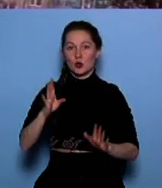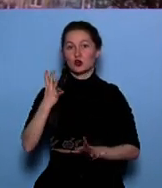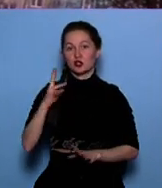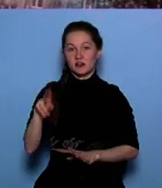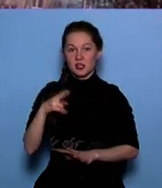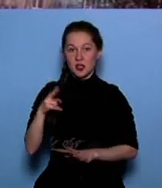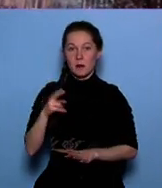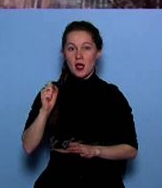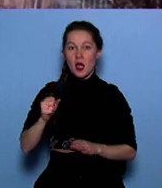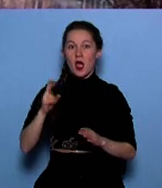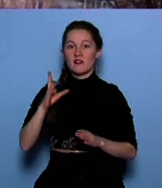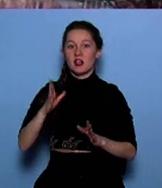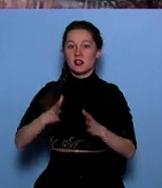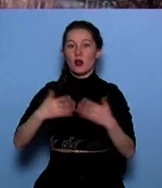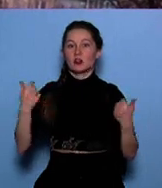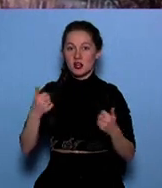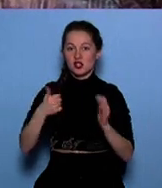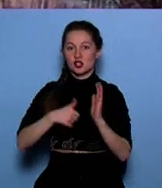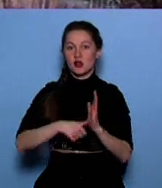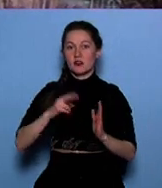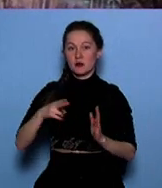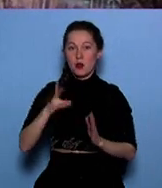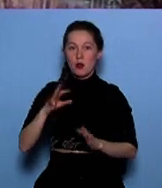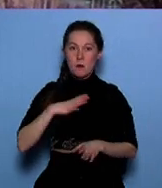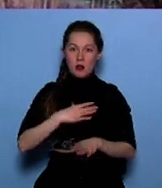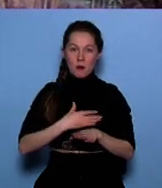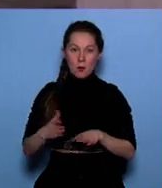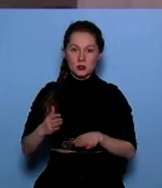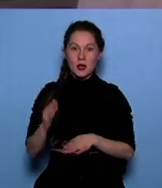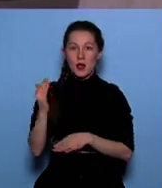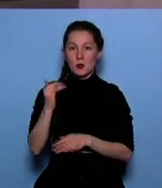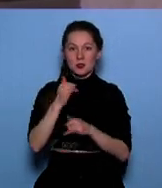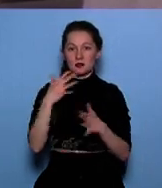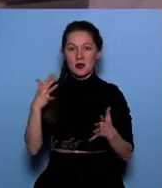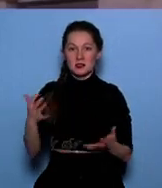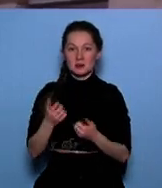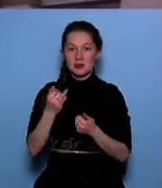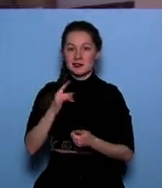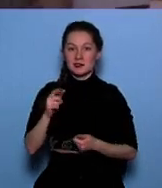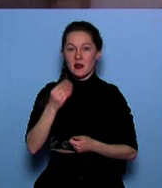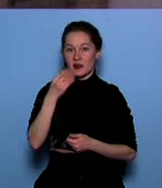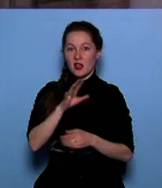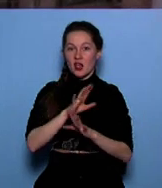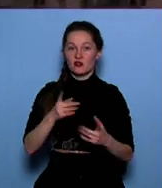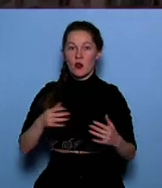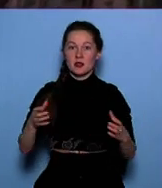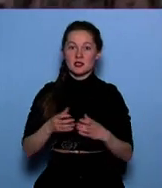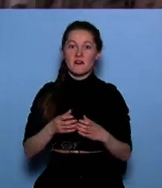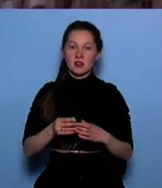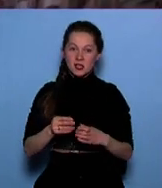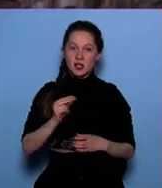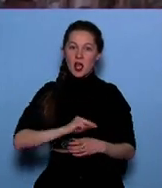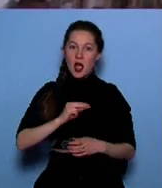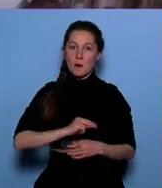А квартиру вскрыли только 6-го, но было слишком поздно. Ребёнка не спасли из-за некачественно организованной работы преподавательского